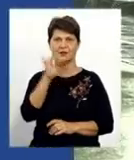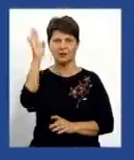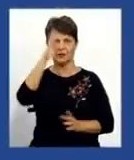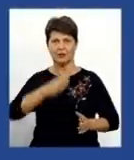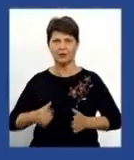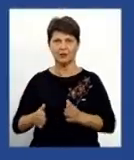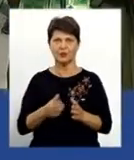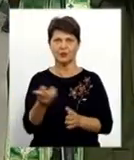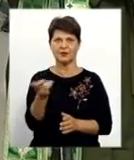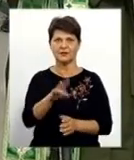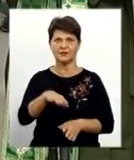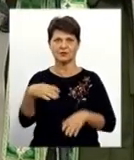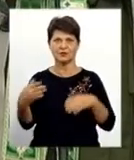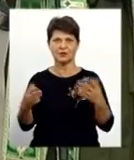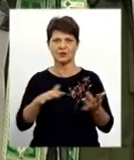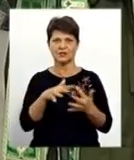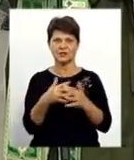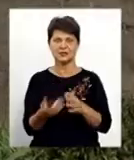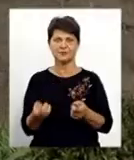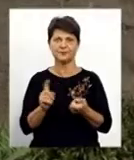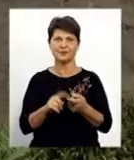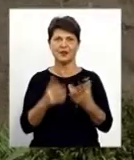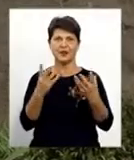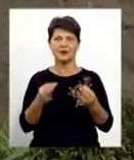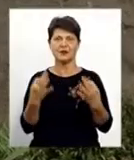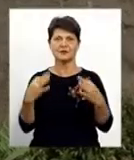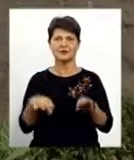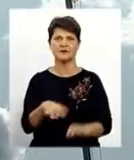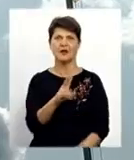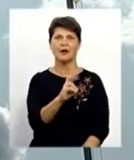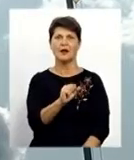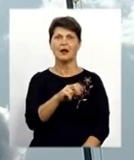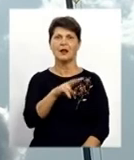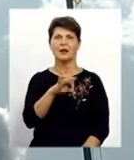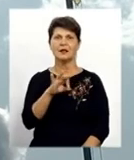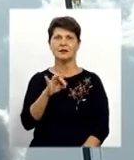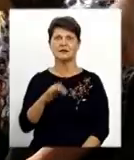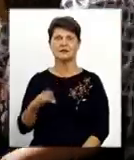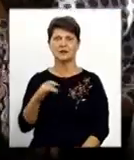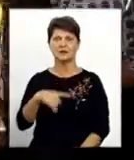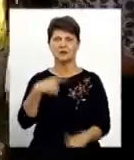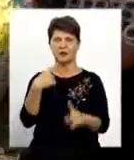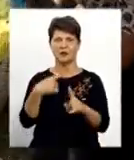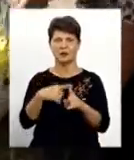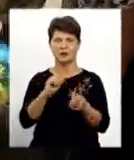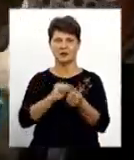села. До Дня Незалежності у Калинівському районі встановили кам'яний хрест на честь воїнів УНР.